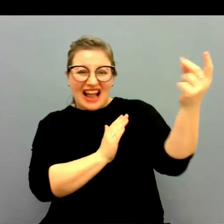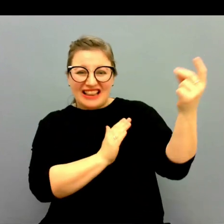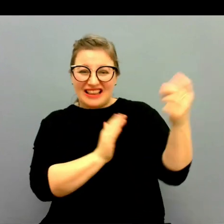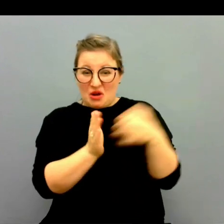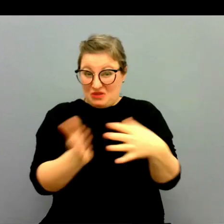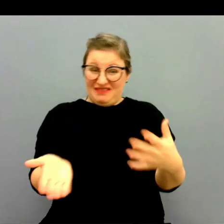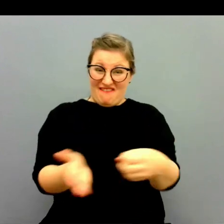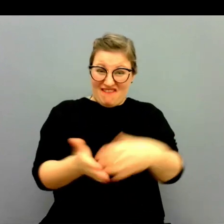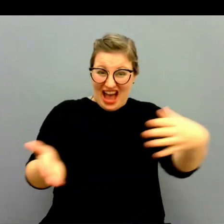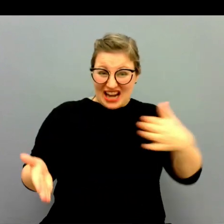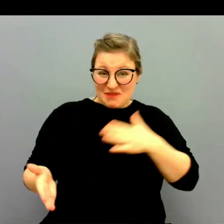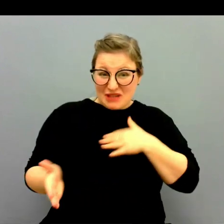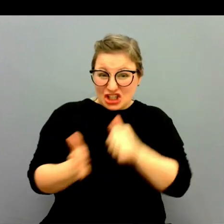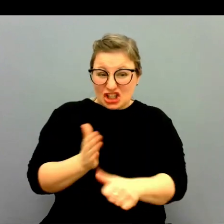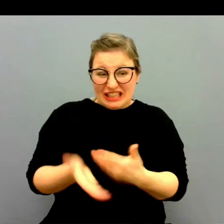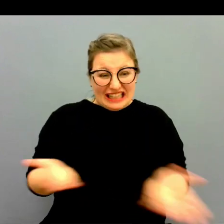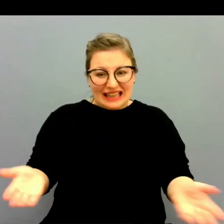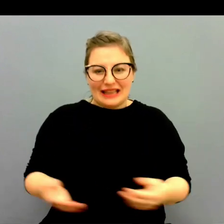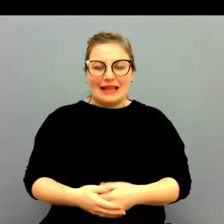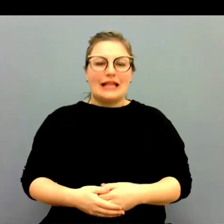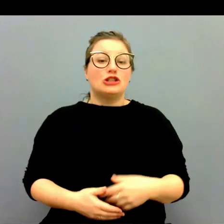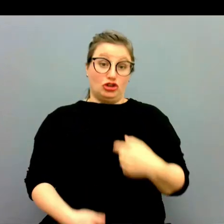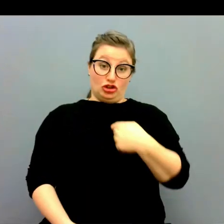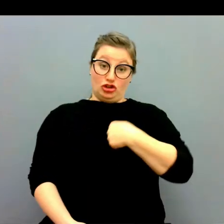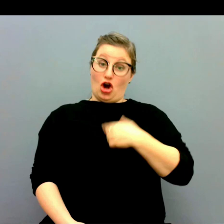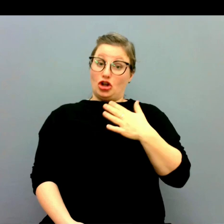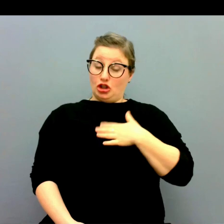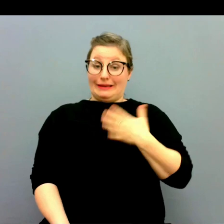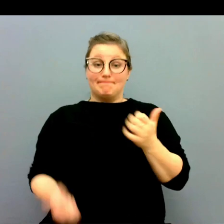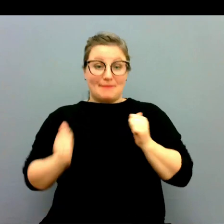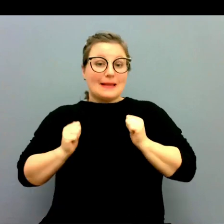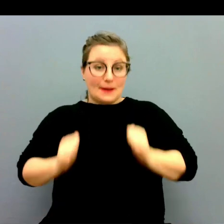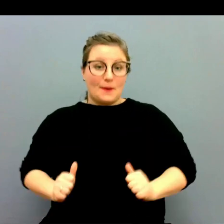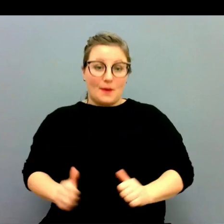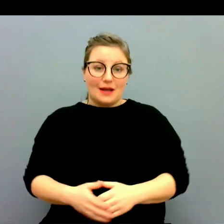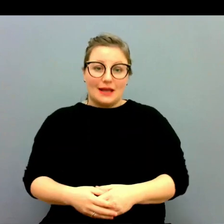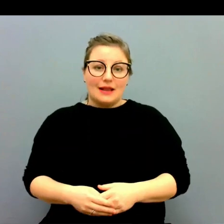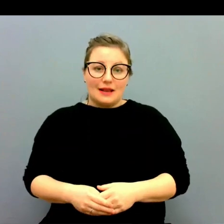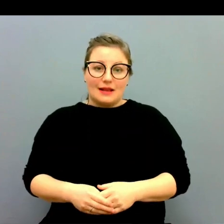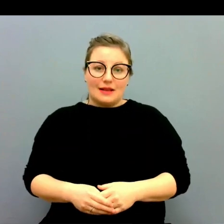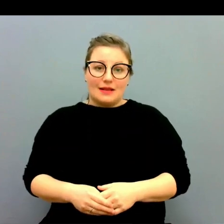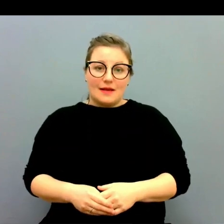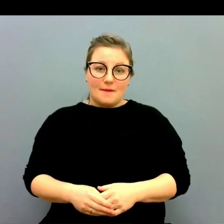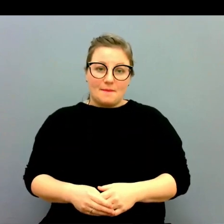man tycker inte att det är värt det. Så jag tycker det är jätte, alltså det är tråkigt.